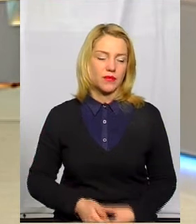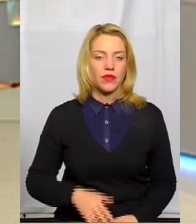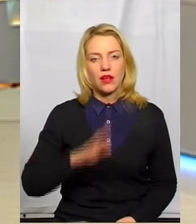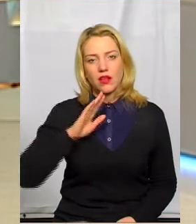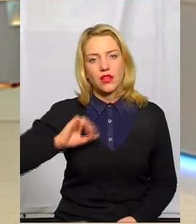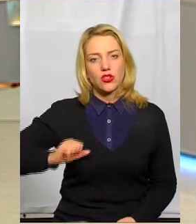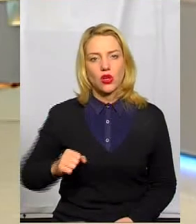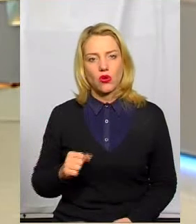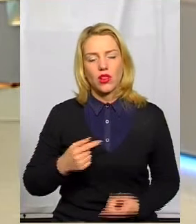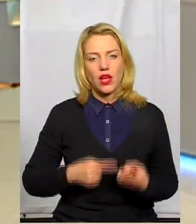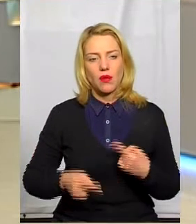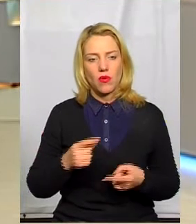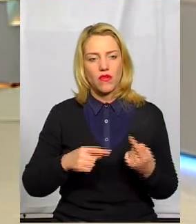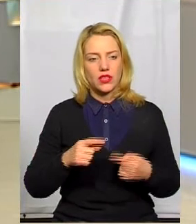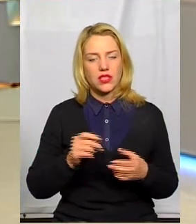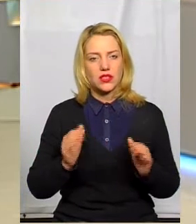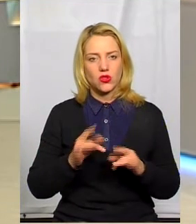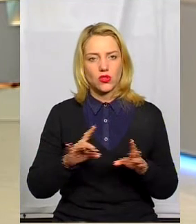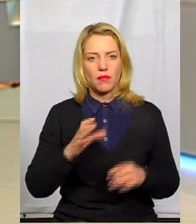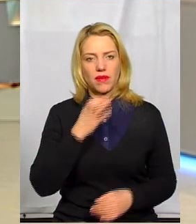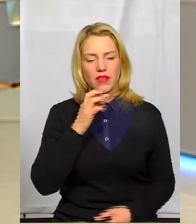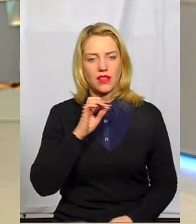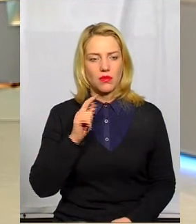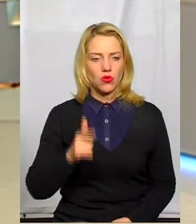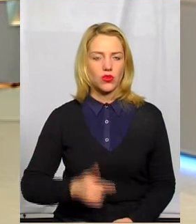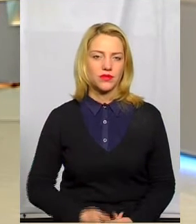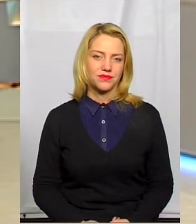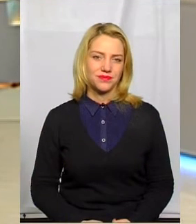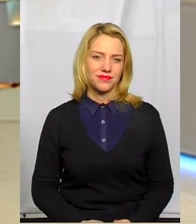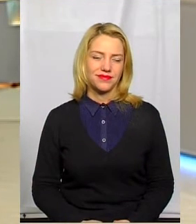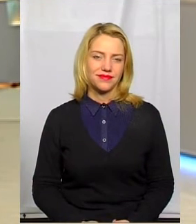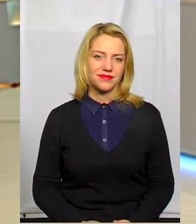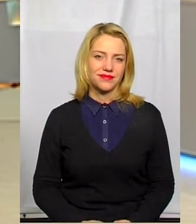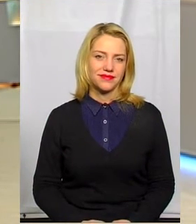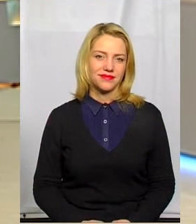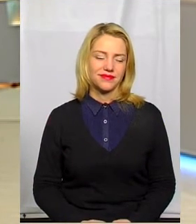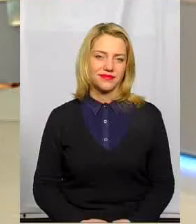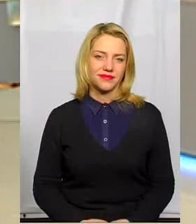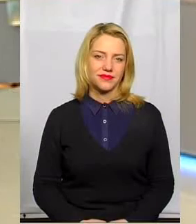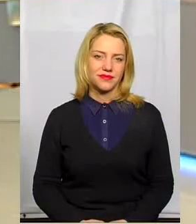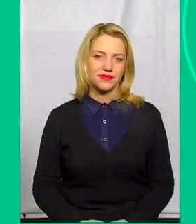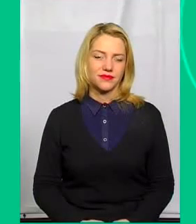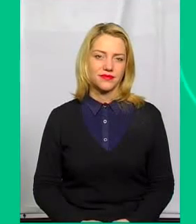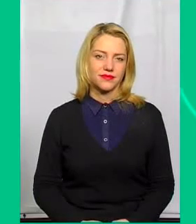колега Анастасія Збродова повернулася із сюжетом із Південного Пугу, фрагмент його зараз подивимося і продовжимо розмову. Прошу.